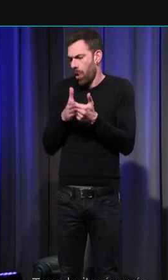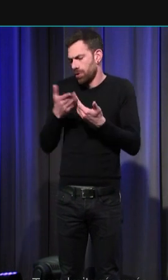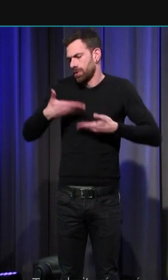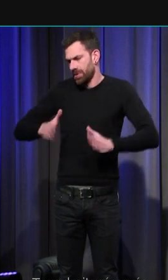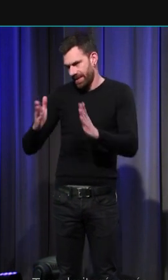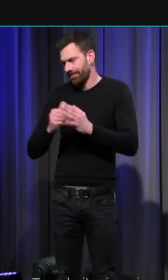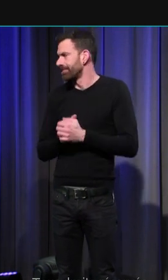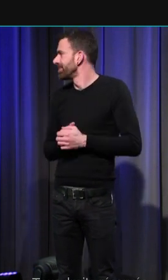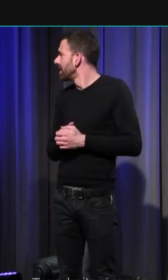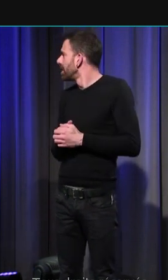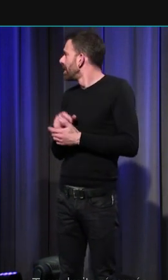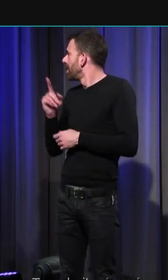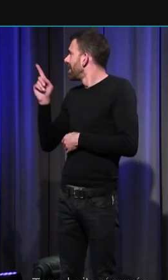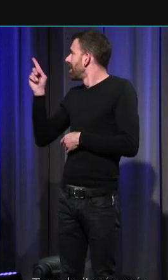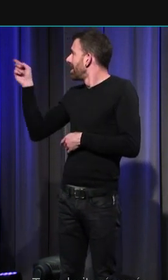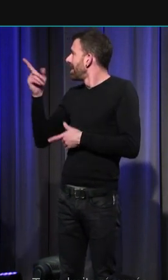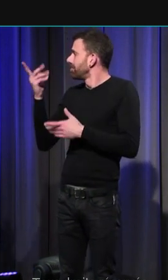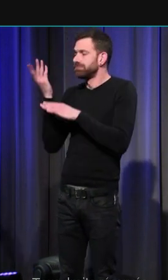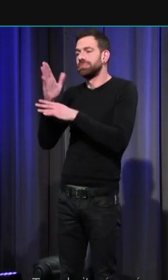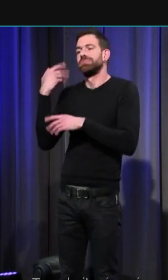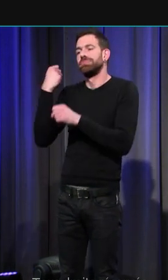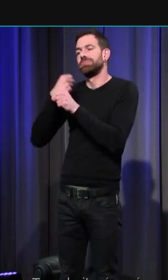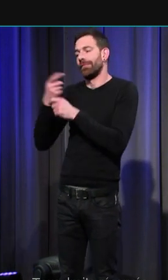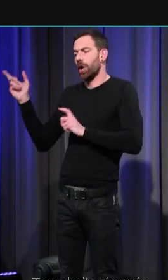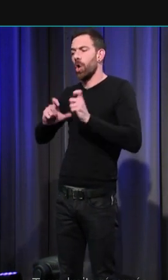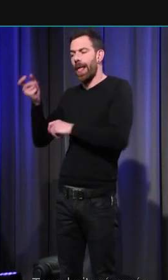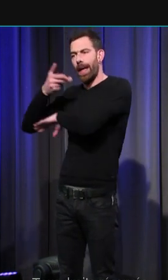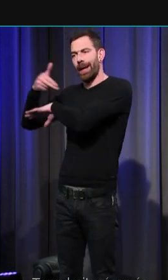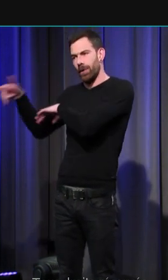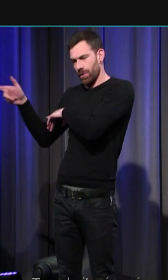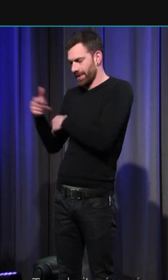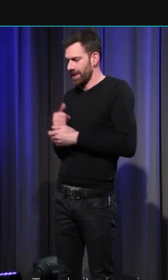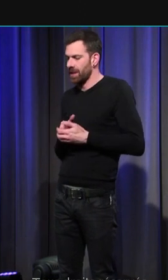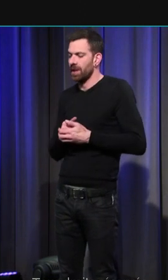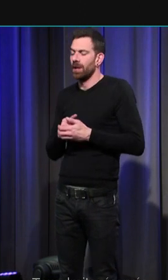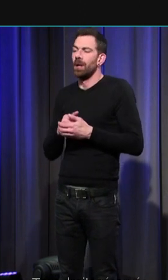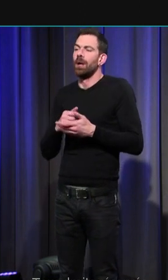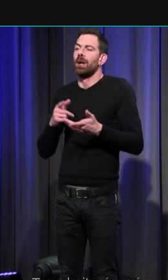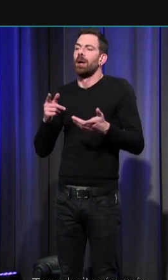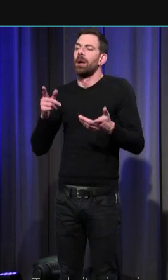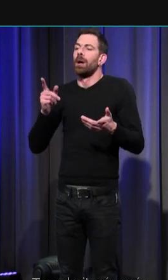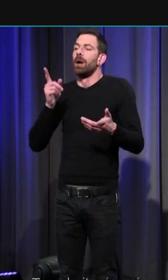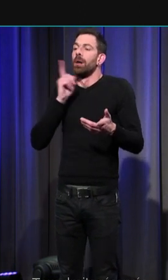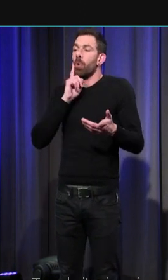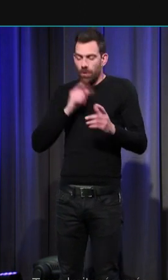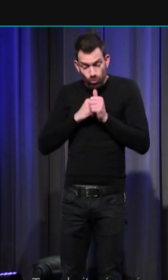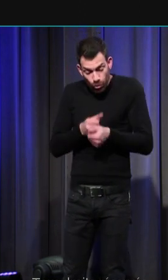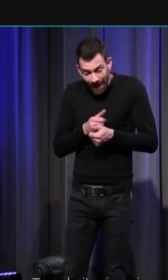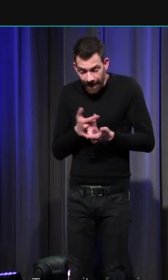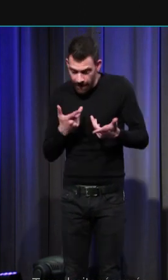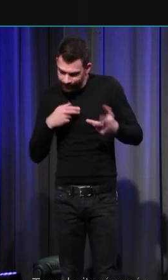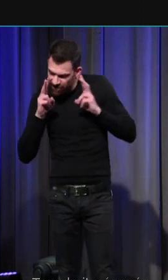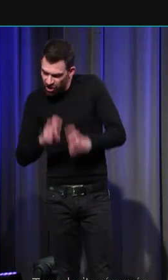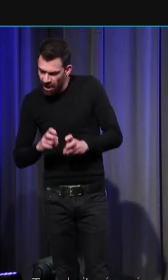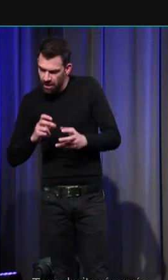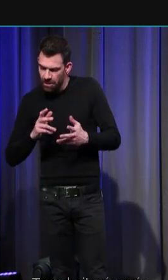vous montre le travail de restitution qui est fait par les collègues archéologues parce que indépendamment de travailler sur l'âge au décès on va